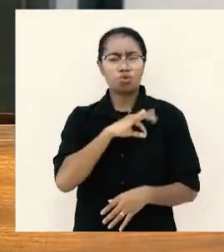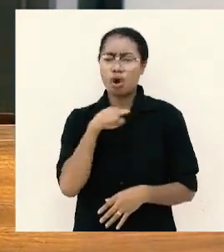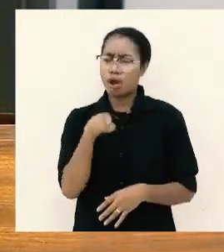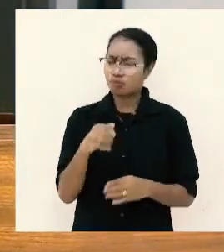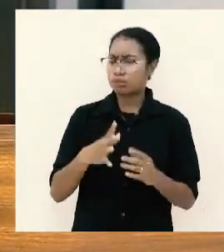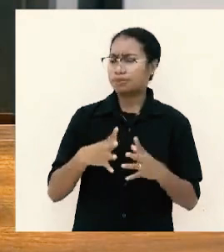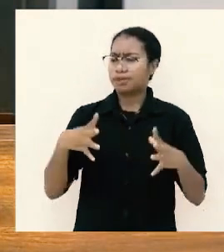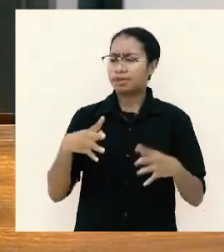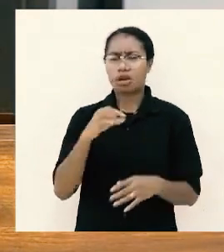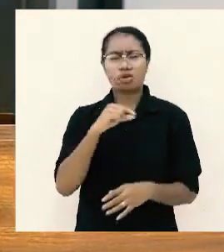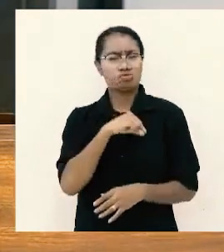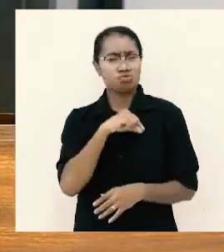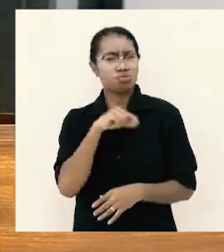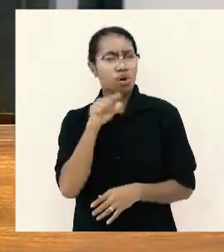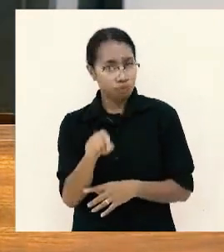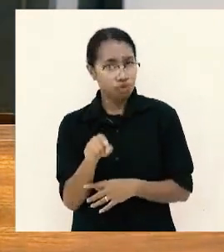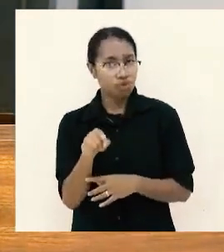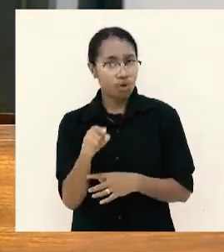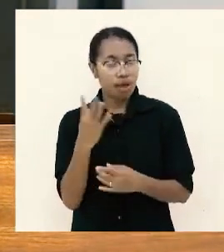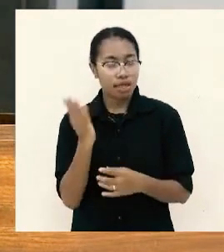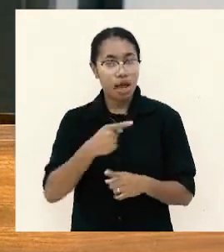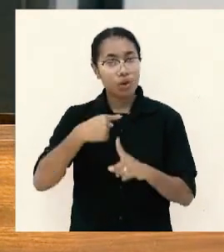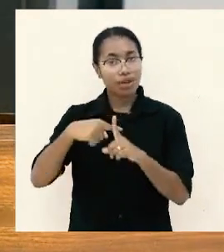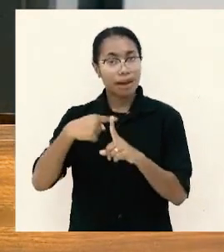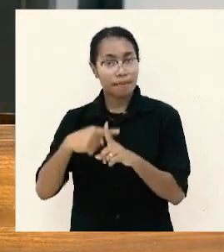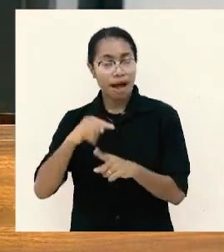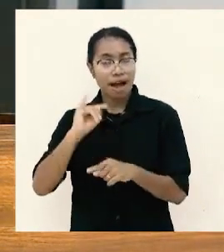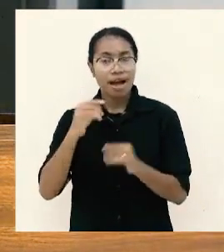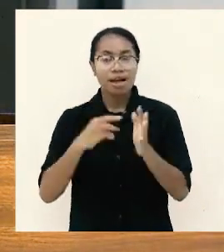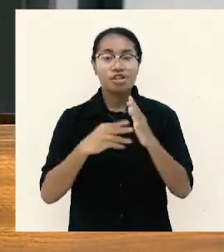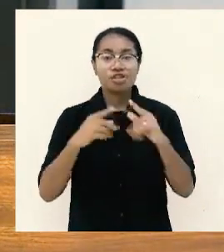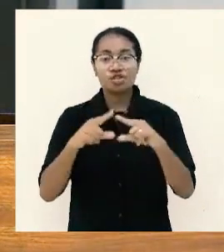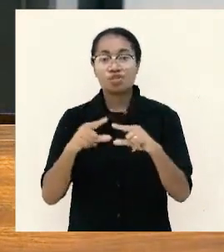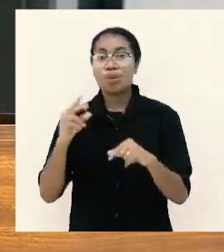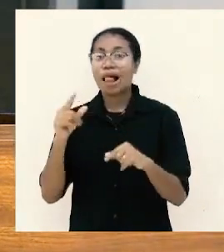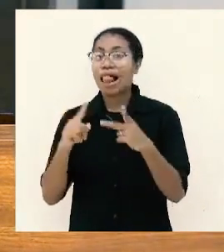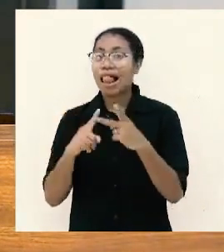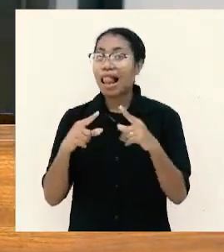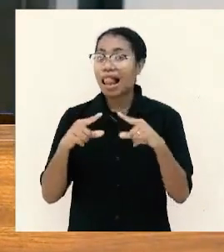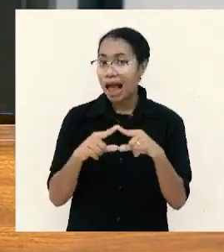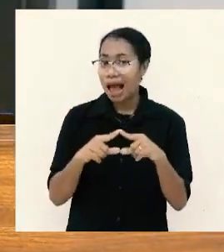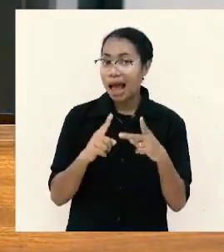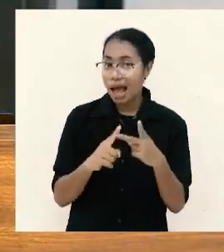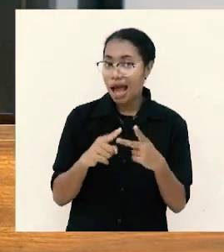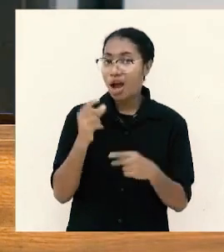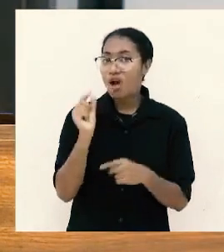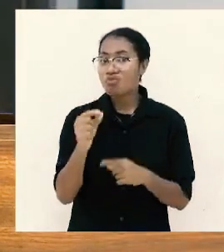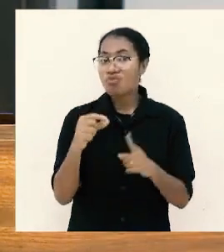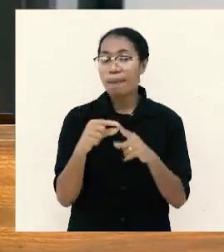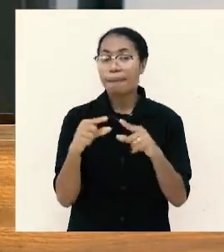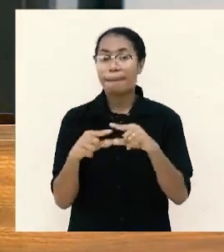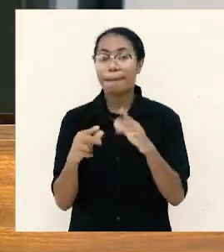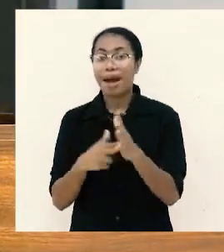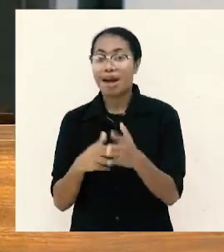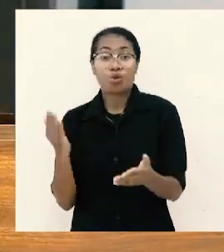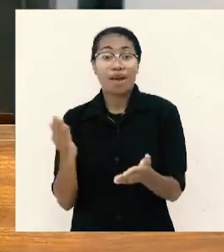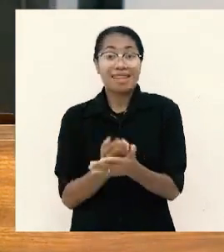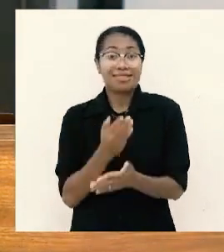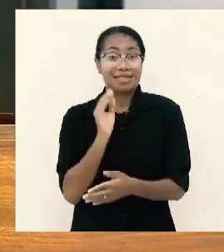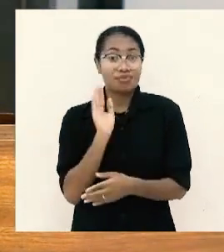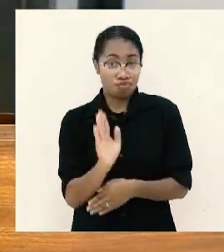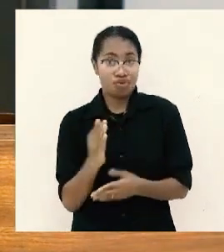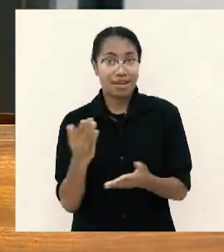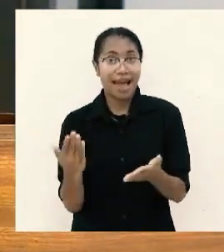Itu menambah jumlah upah di dalam rekeningmu yang di surga. Bahkan